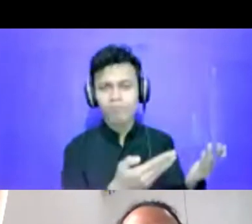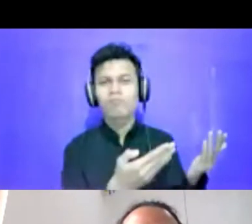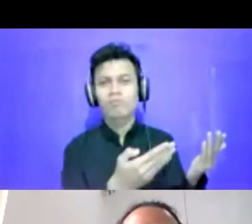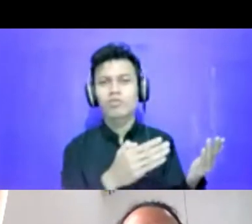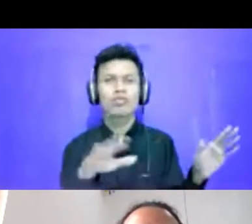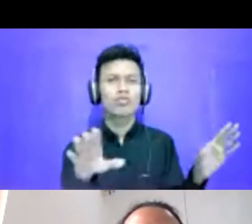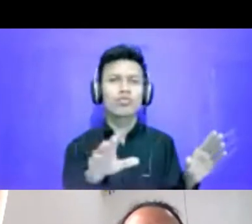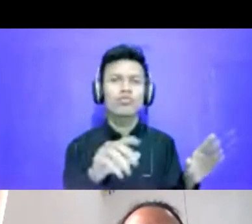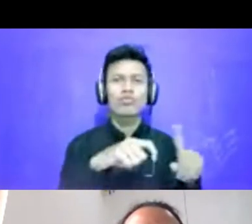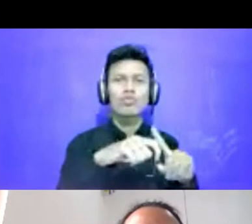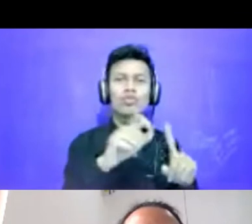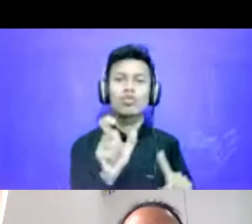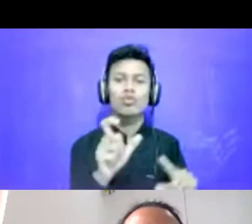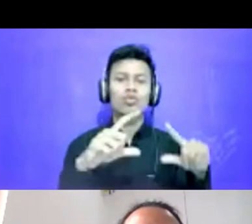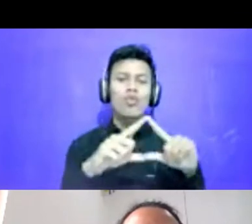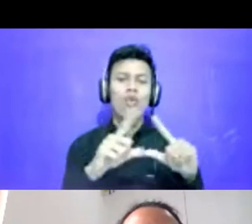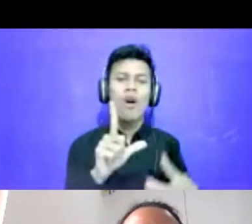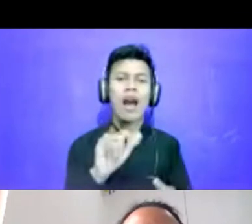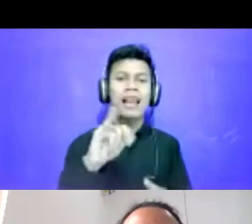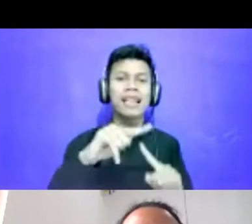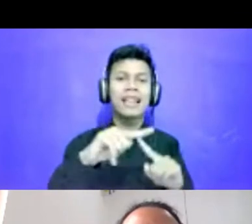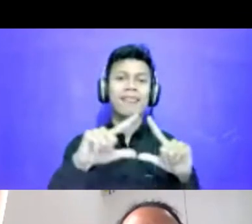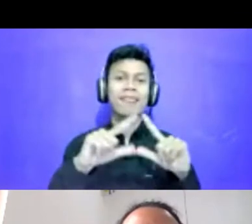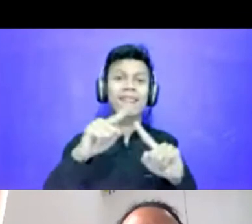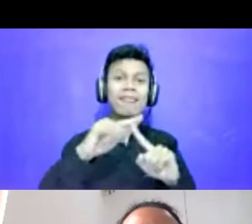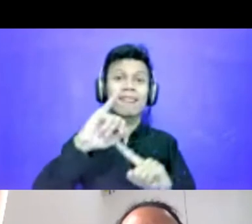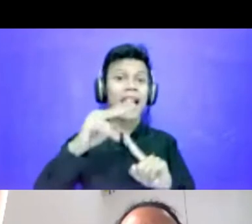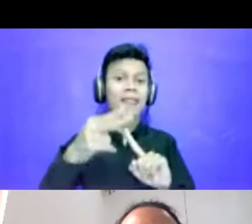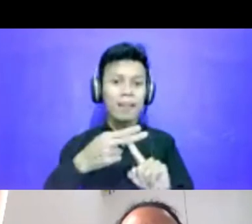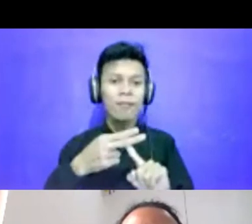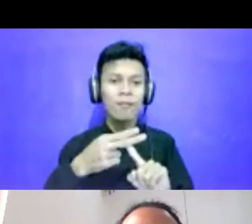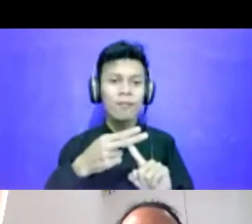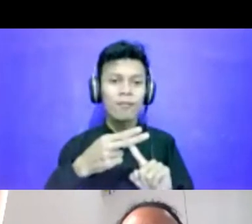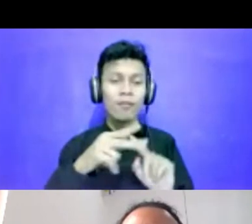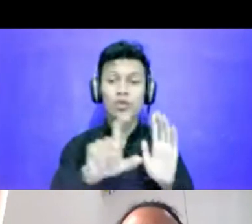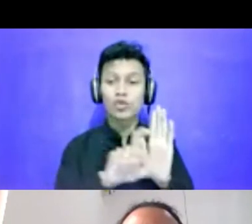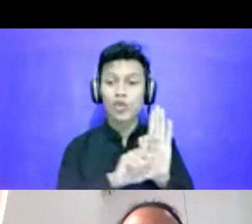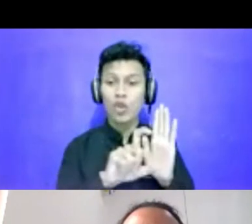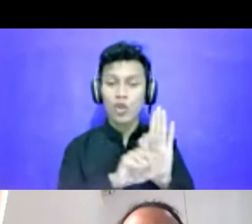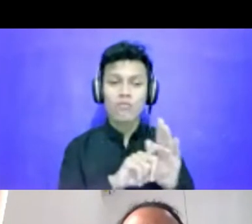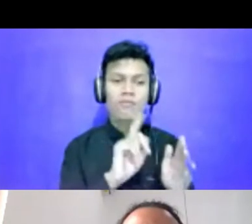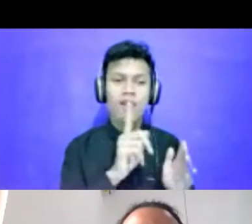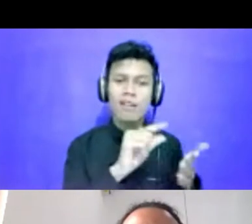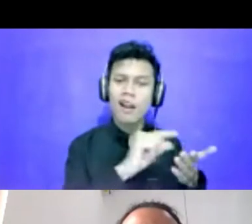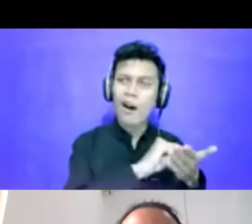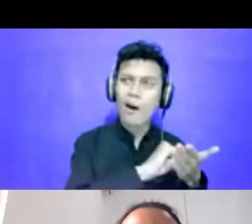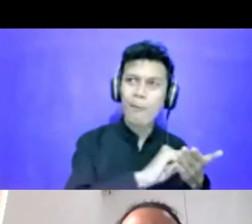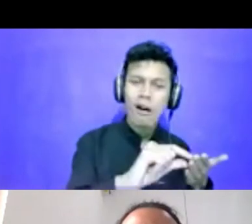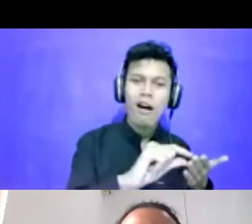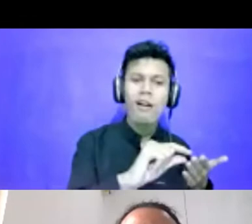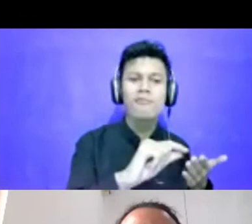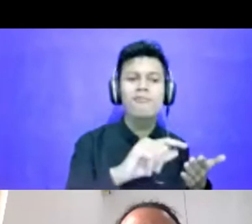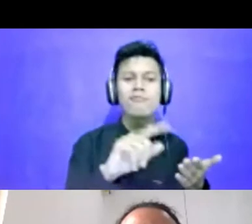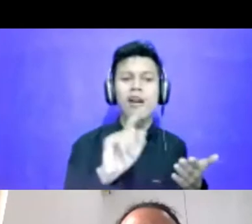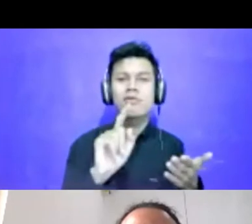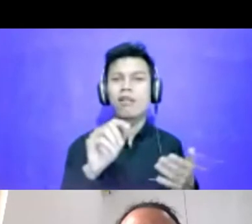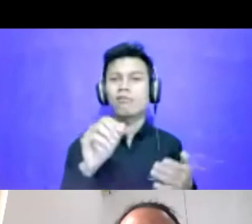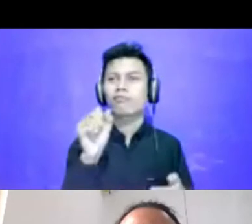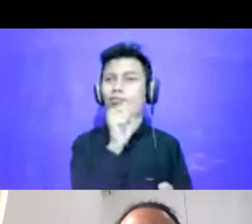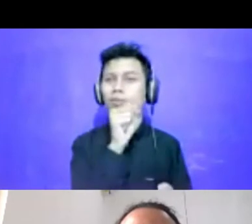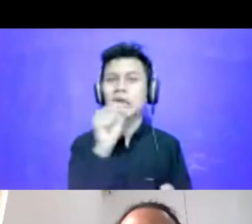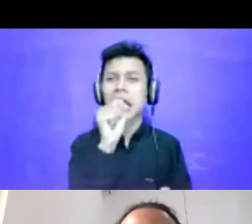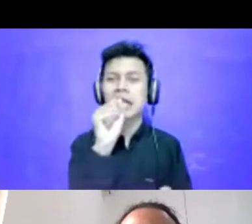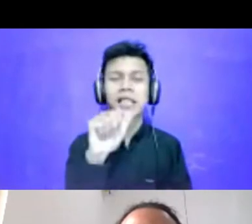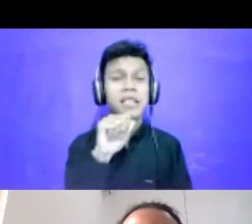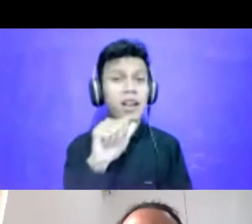Misalnya ini nama-nama, kemudian gitu ya. Vokalisnya gitu. Nama vokalis, kemudian sampai